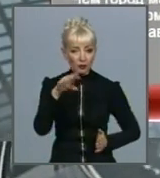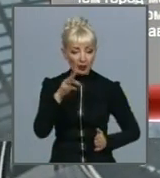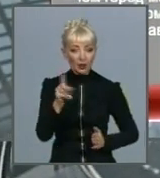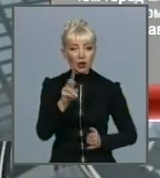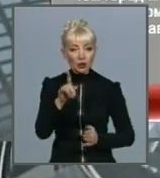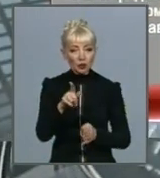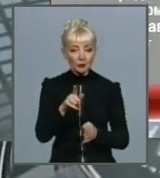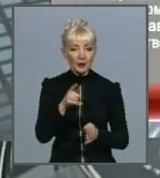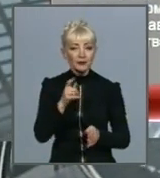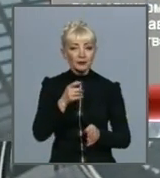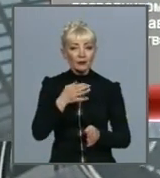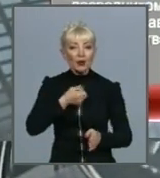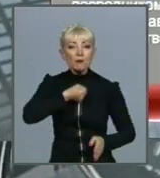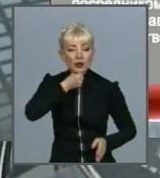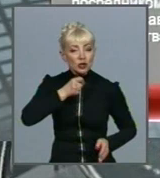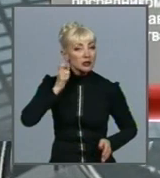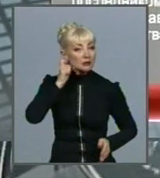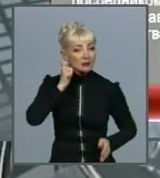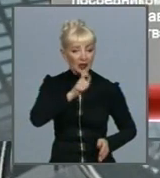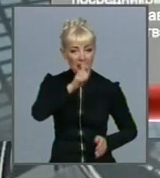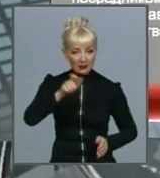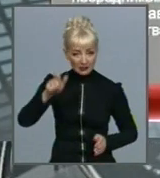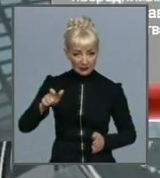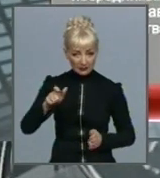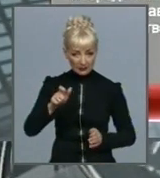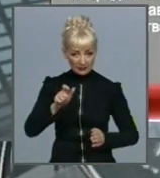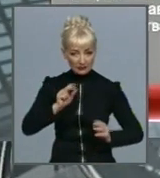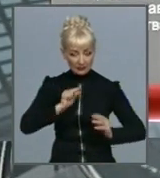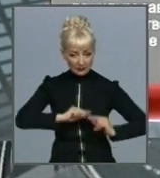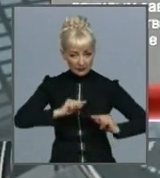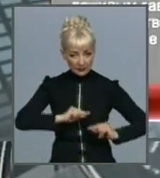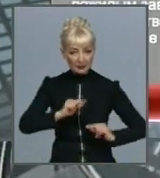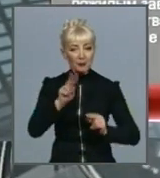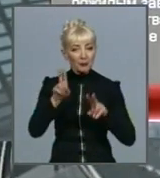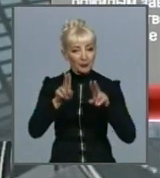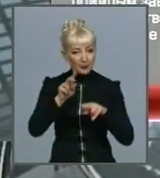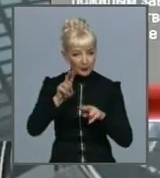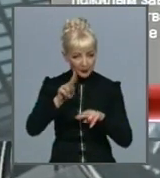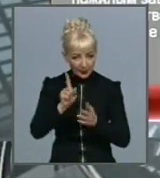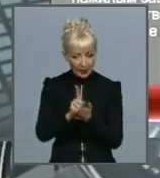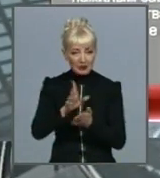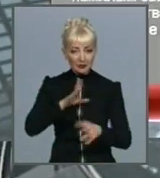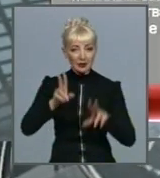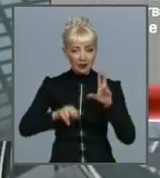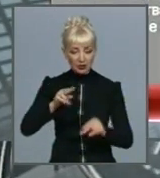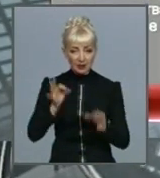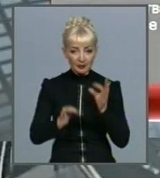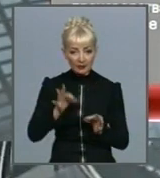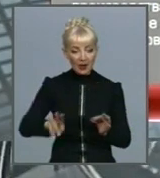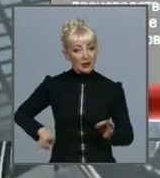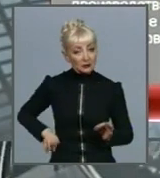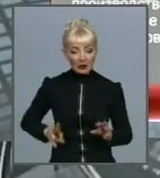вредному производстві, пенсії були начислені справедливо. Новий директор не відказується від обіцяний предыдущого контролювати